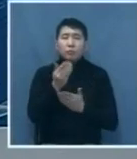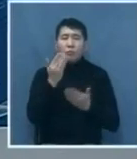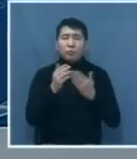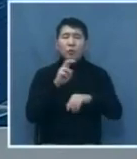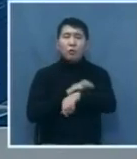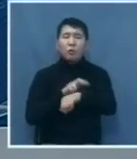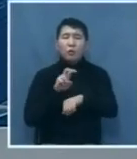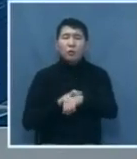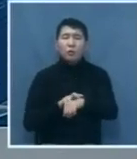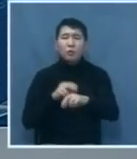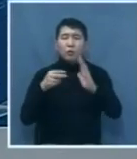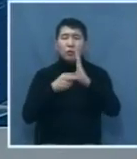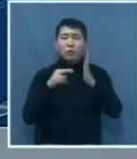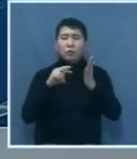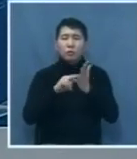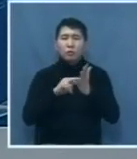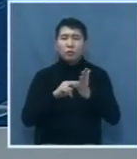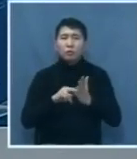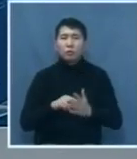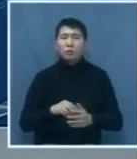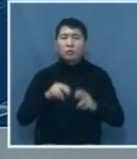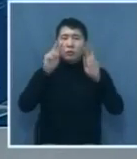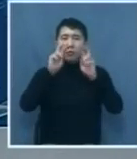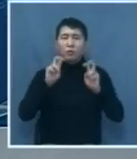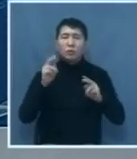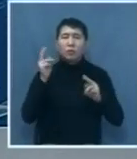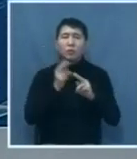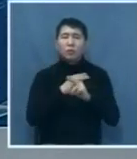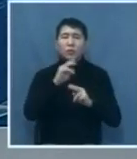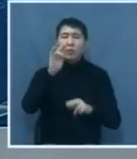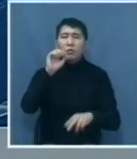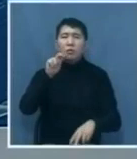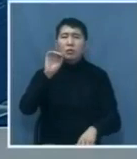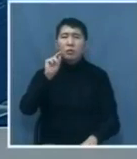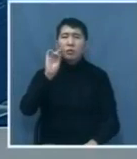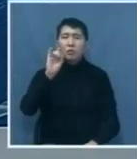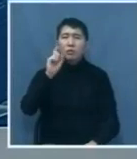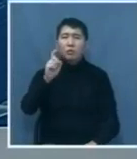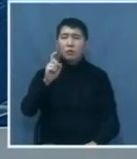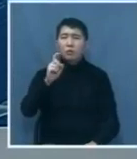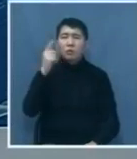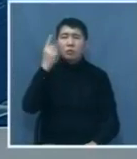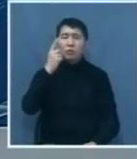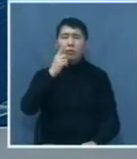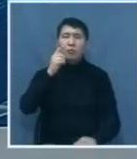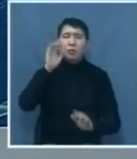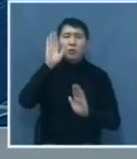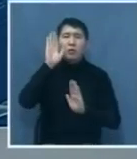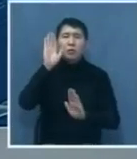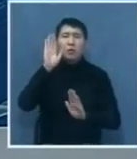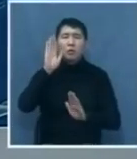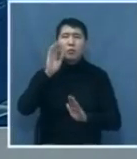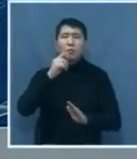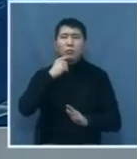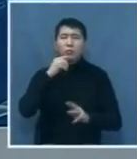Тем более не планируется проведение проверок безналичных переводов физических лиц, заявил первый заместитель премьер-министра республики Казахстан,